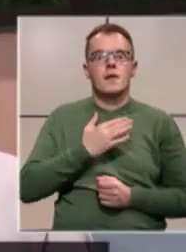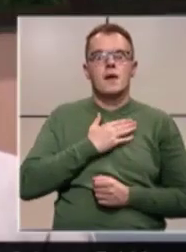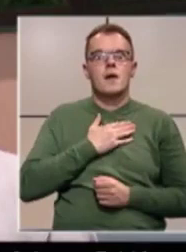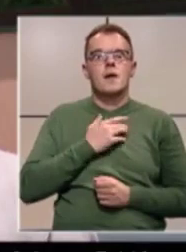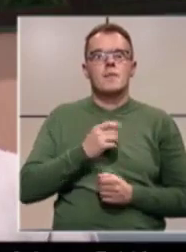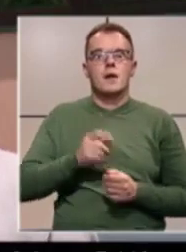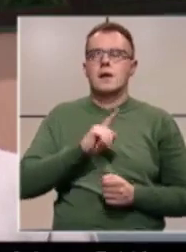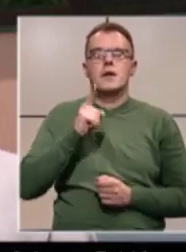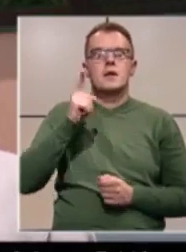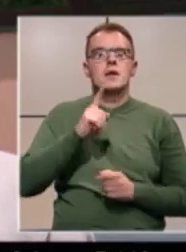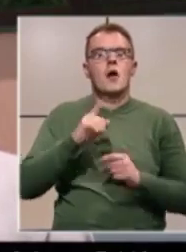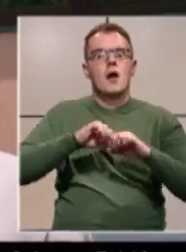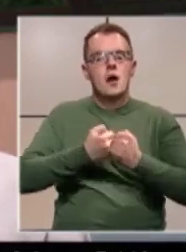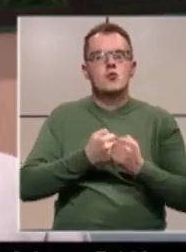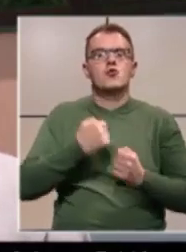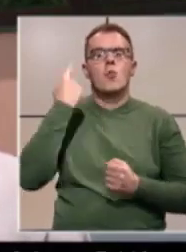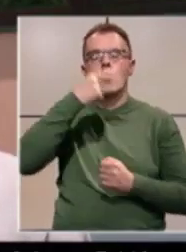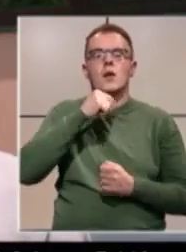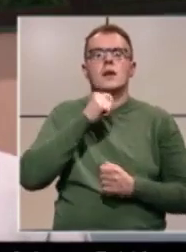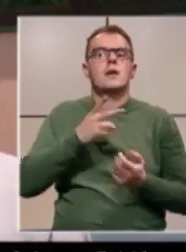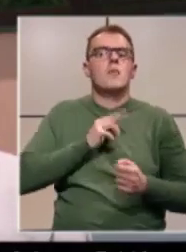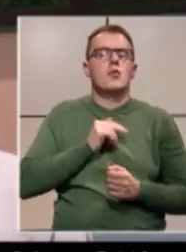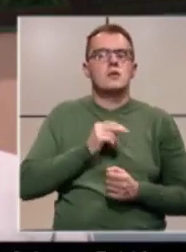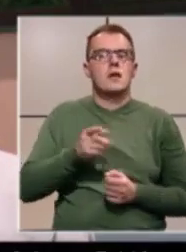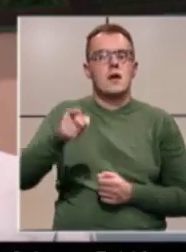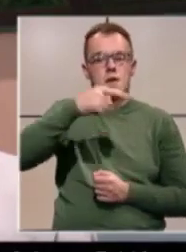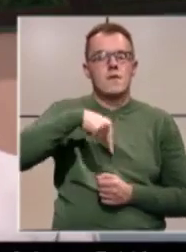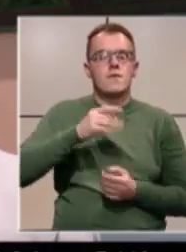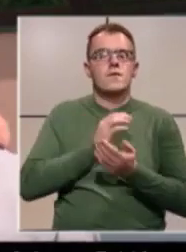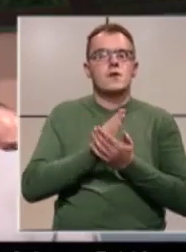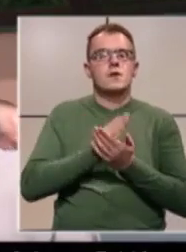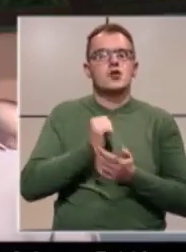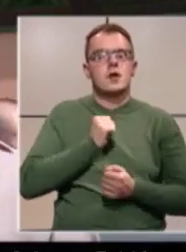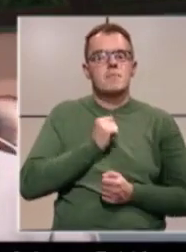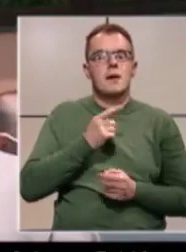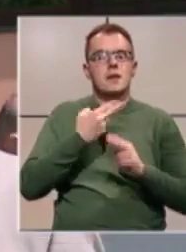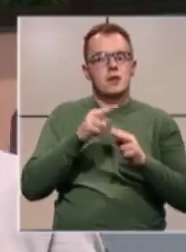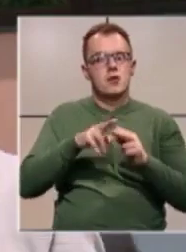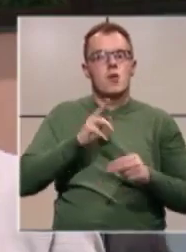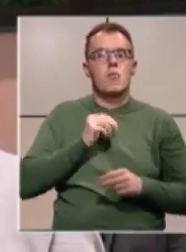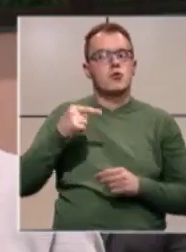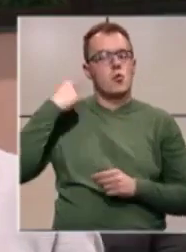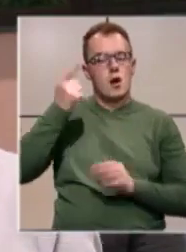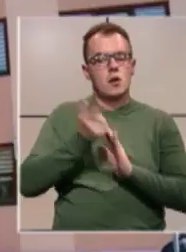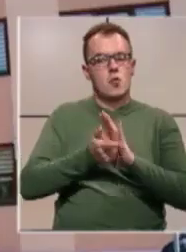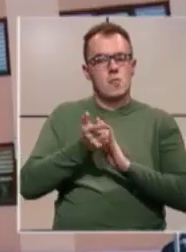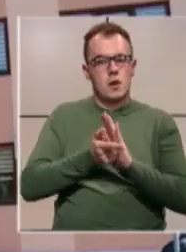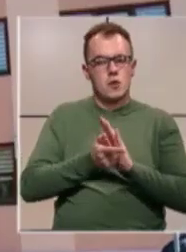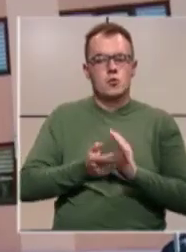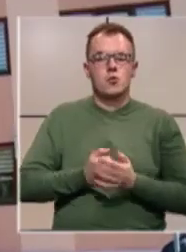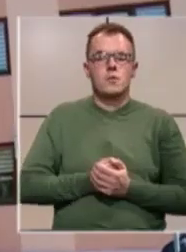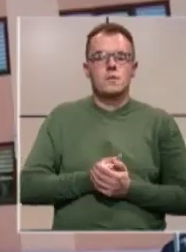nije narušilo ugli niti ugled policije. Mi ćete imati rezultate policije u naznom periodu,